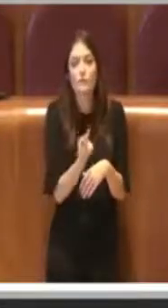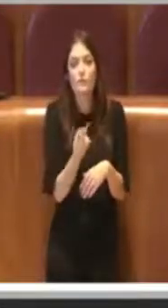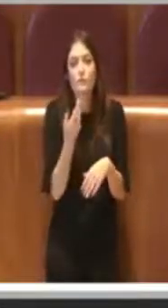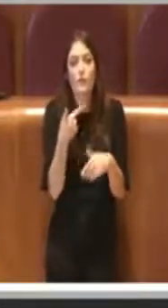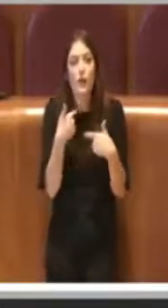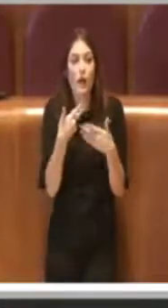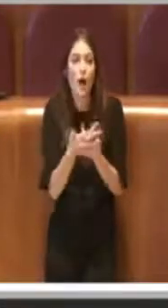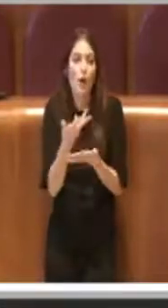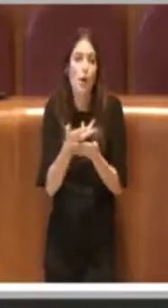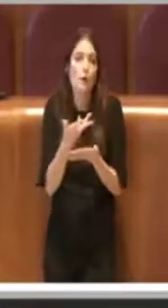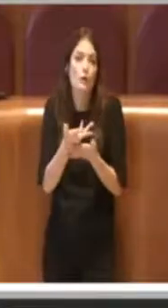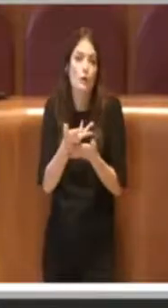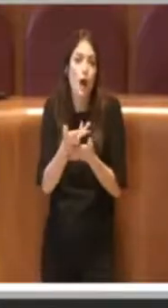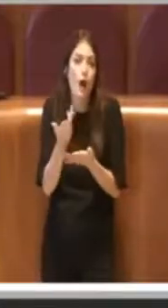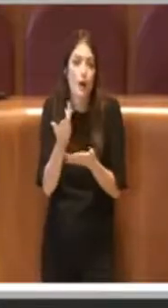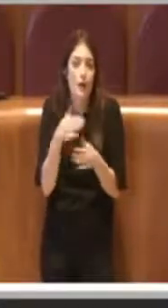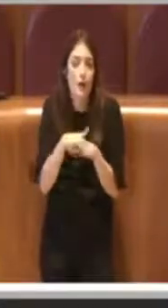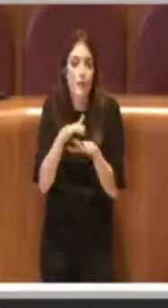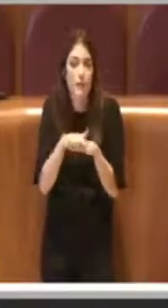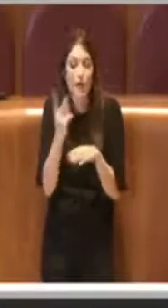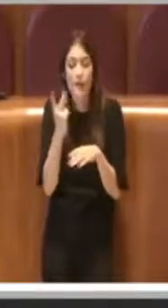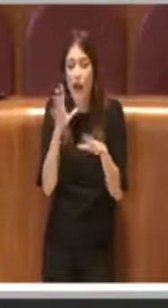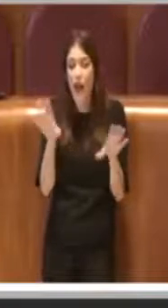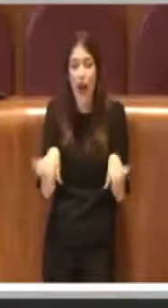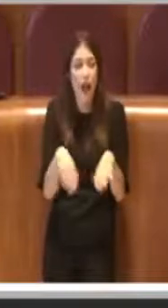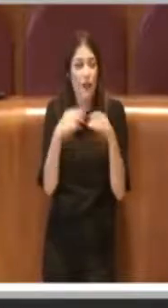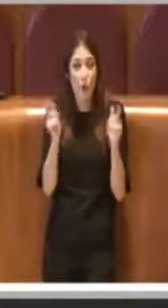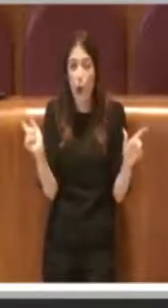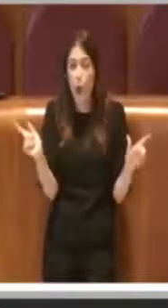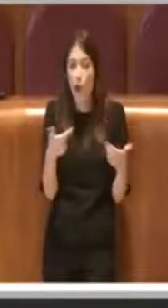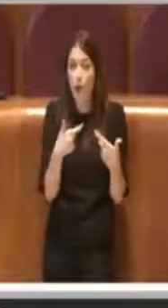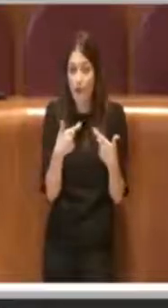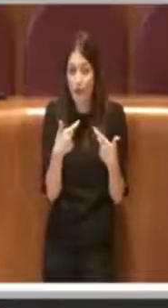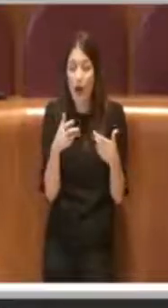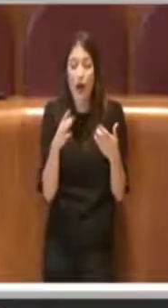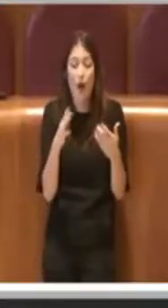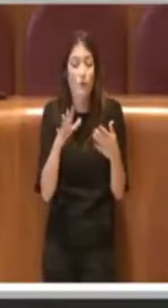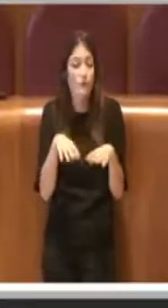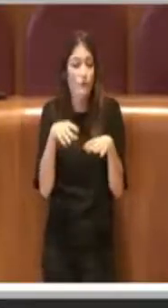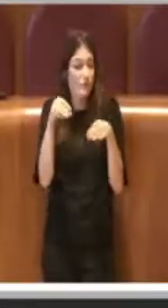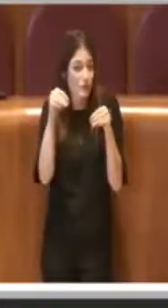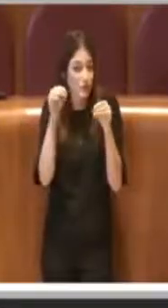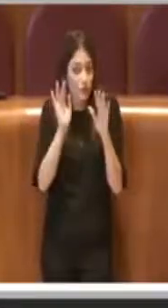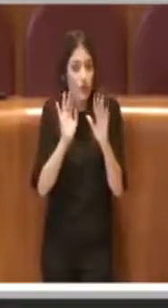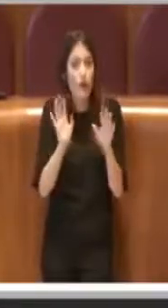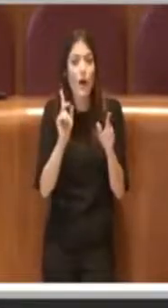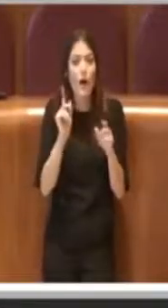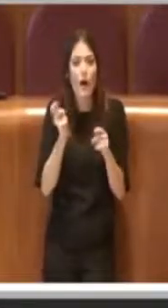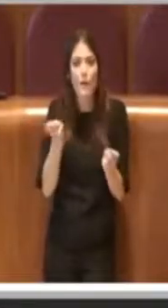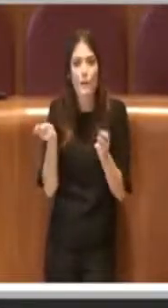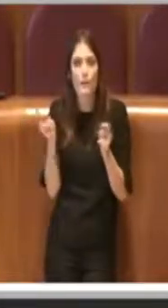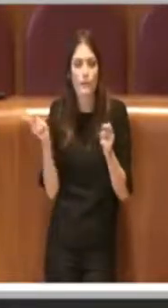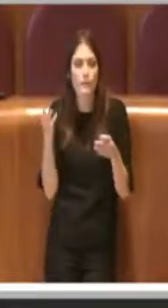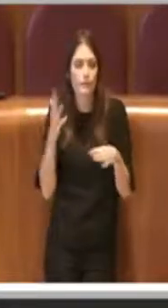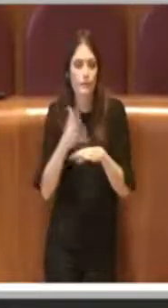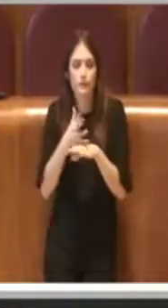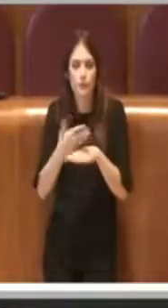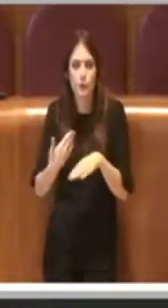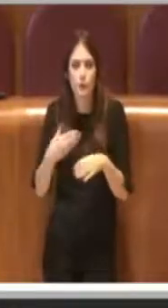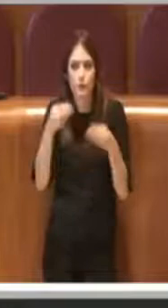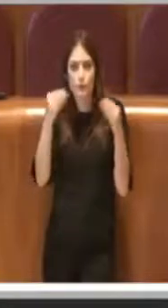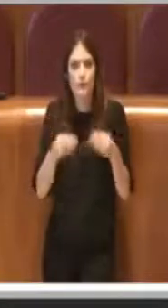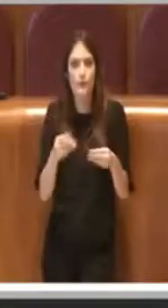'esperienza che anche nei primissimi periodi di lockdown, nel periodo in cui l'amministrazione si è attivata anche in maniera veloce ad utilizzare la